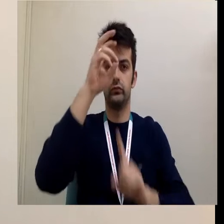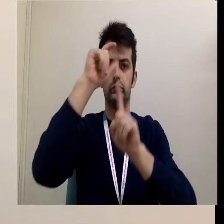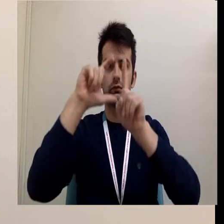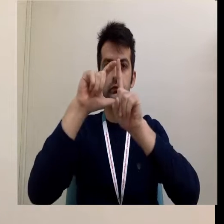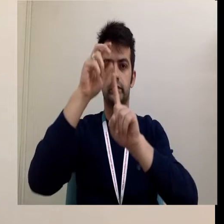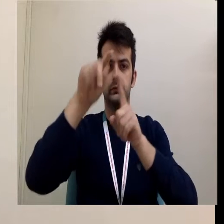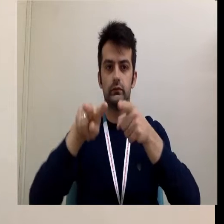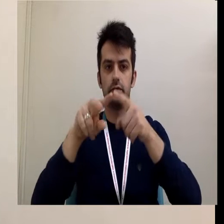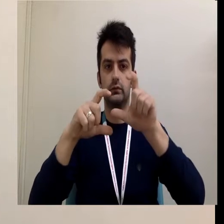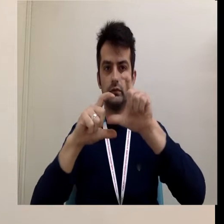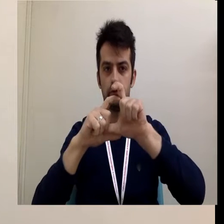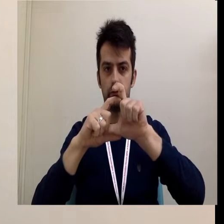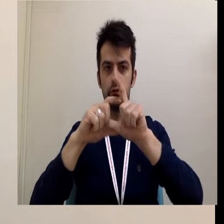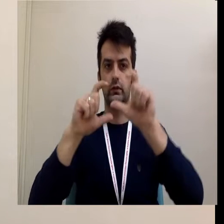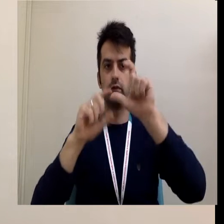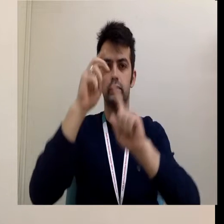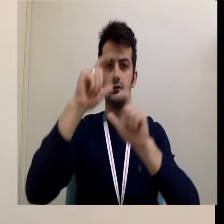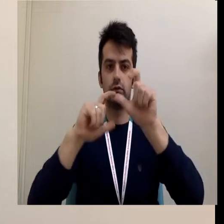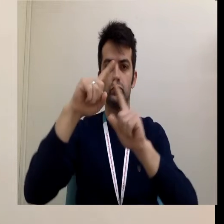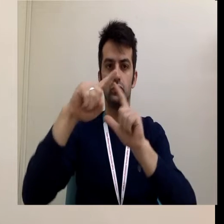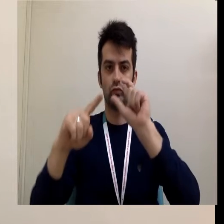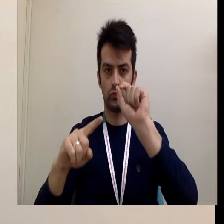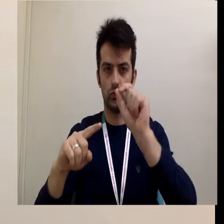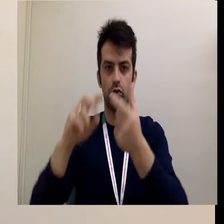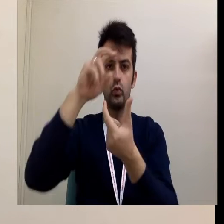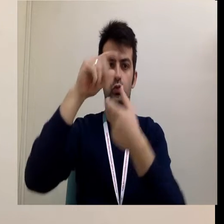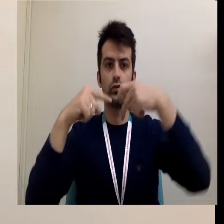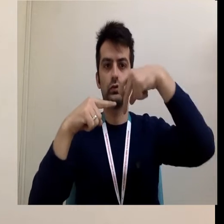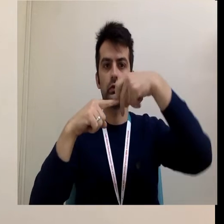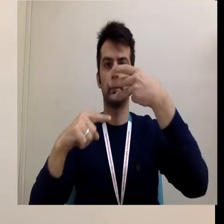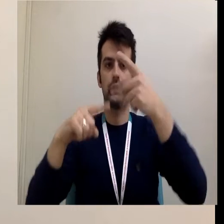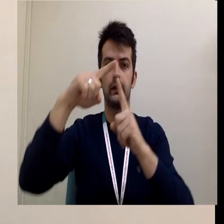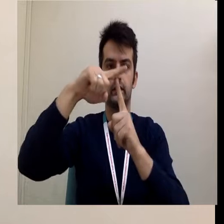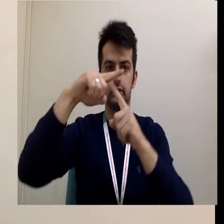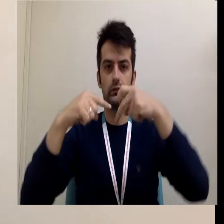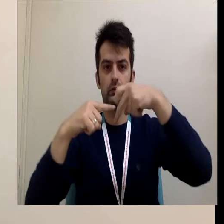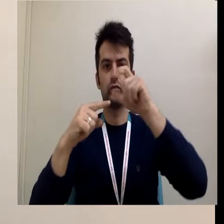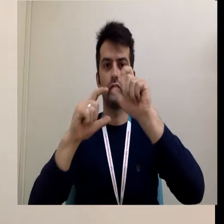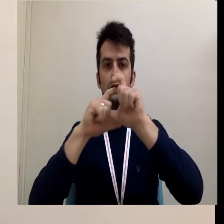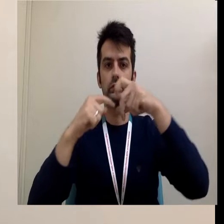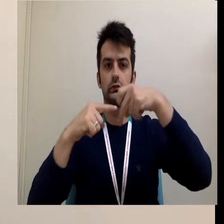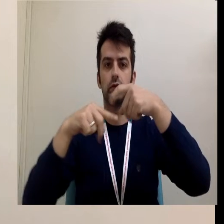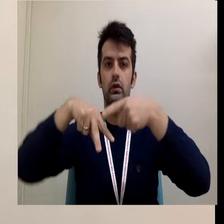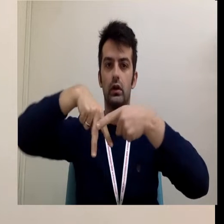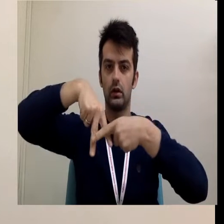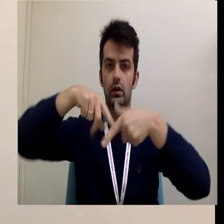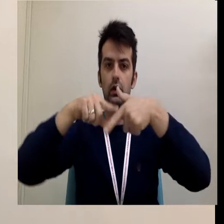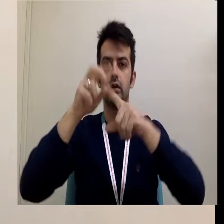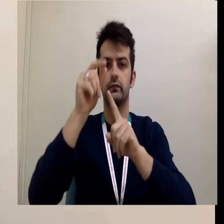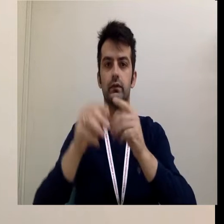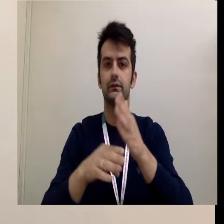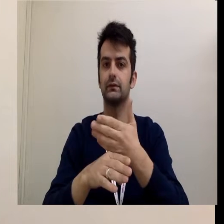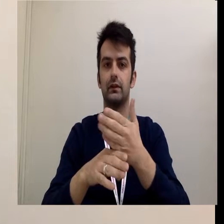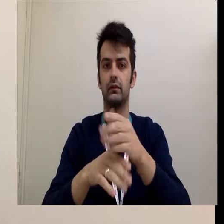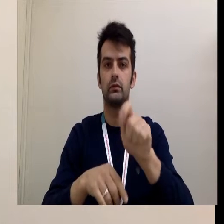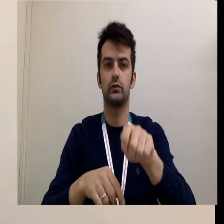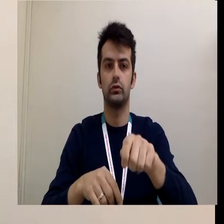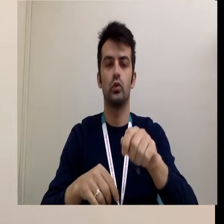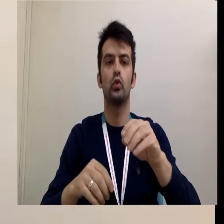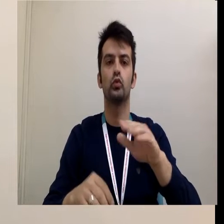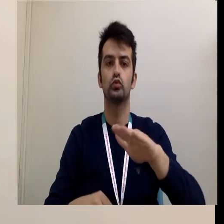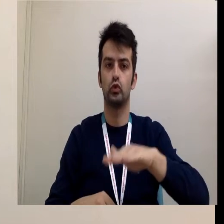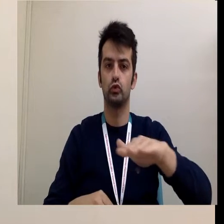Boydik sistrografi işlemi neden yapılır? Çocuklarda mesanenin boşaltılmasında sorun yaşanıyorsa, idrar yolu ya da mesane